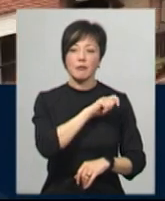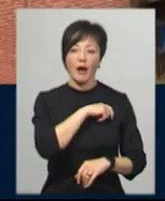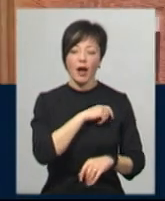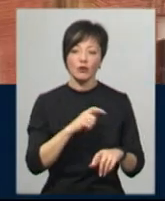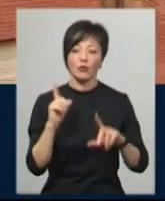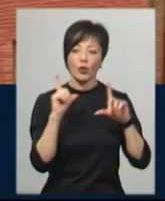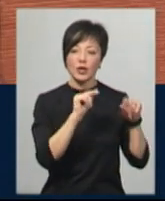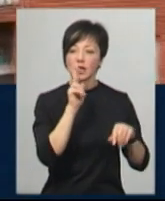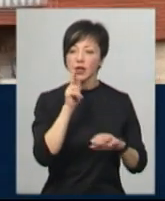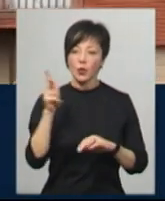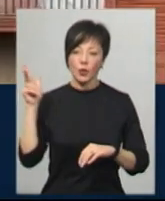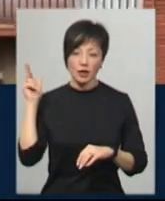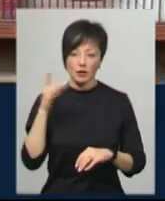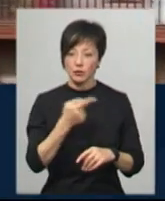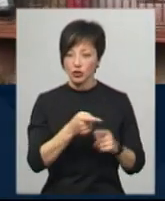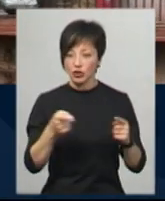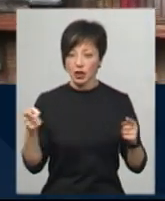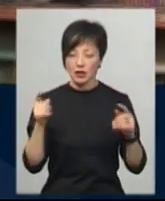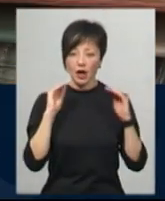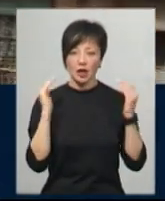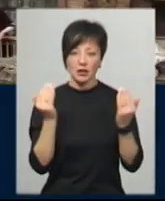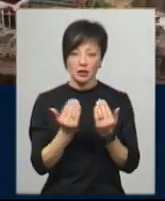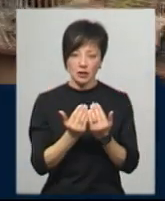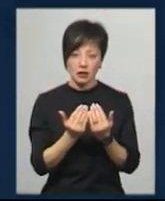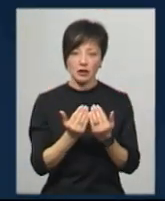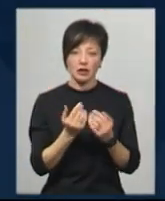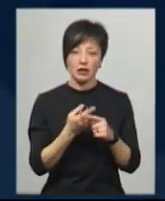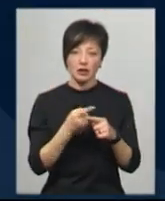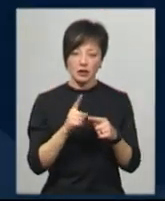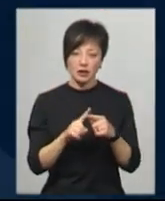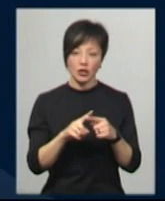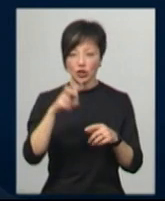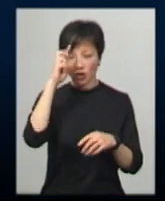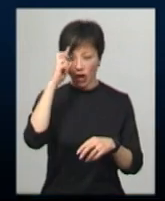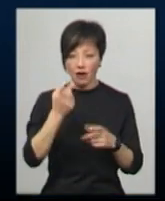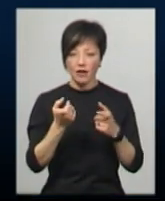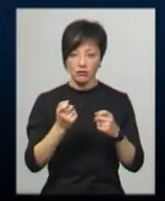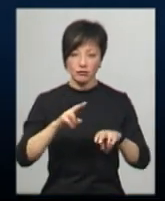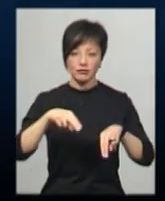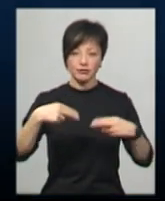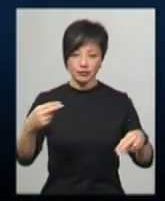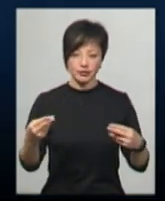те роки. Каже, під час карантину держава покриває деякі витрати. Вони також закон, що